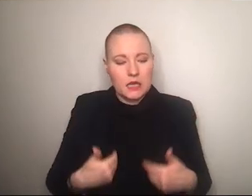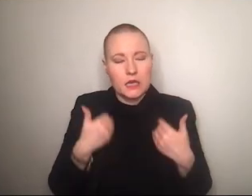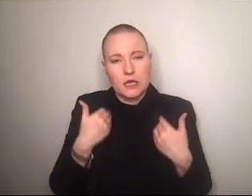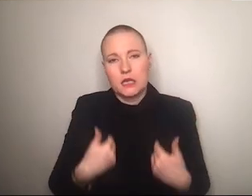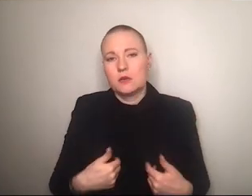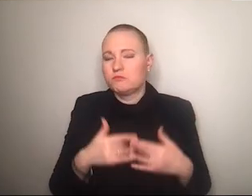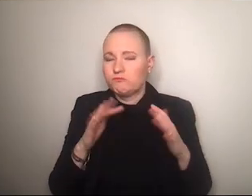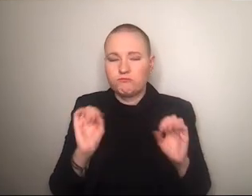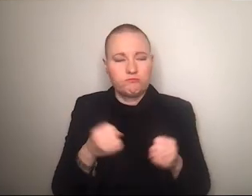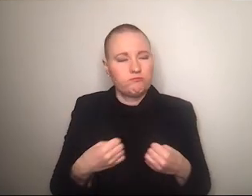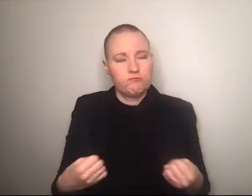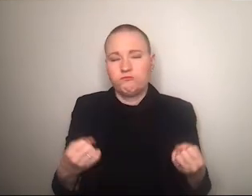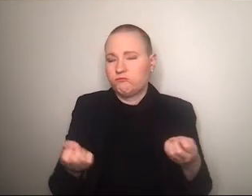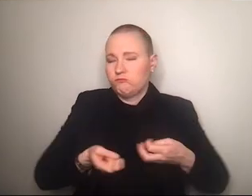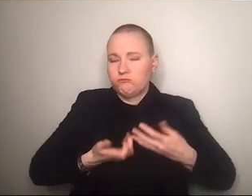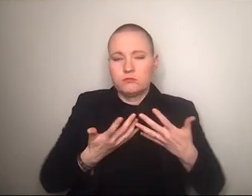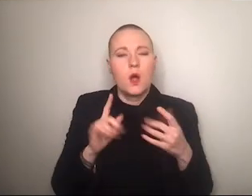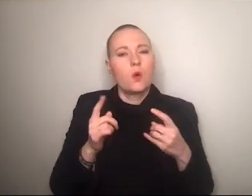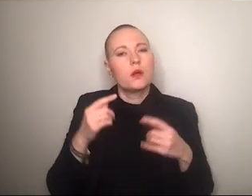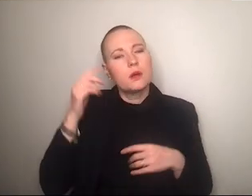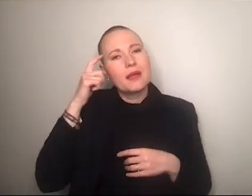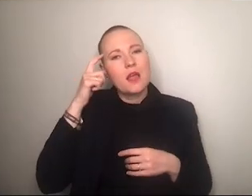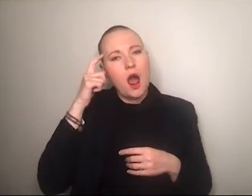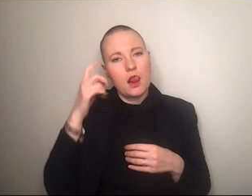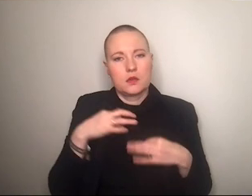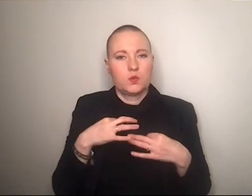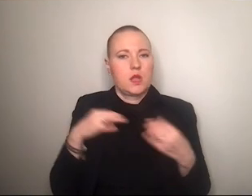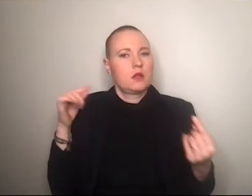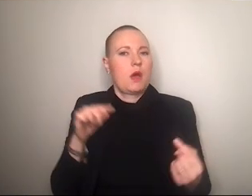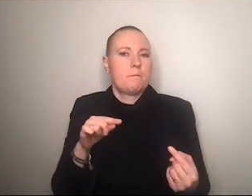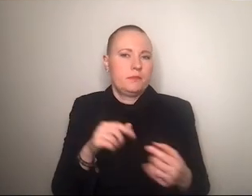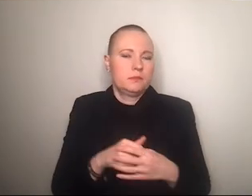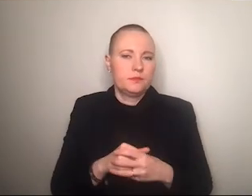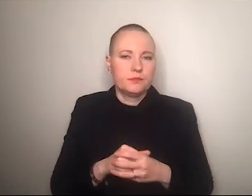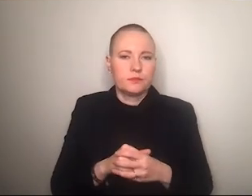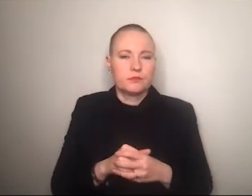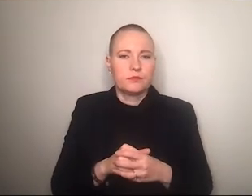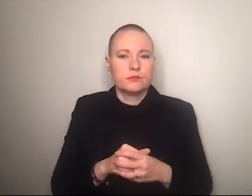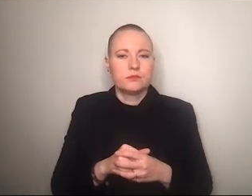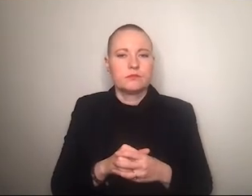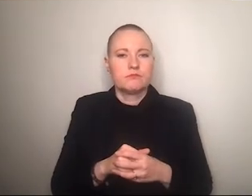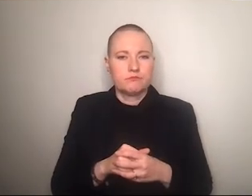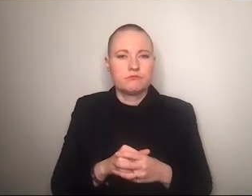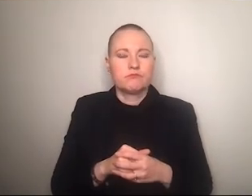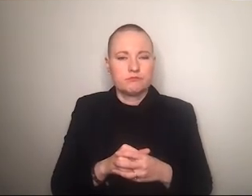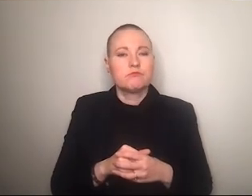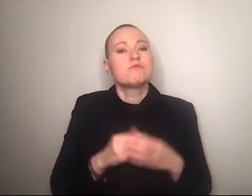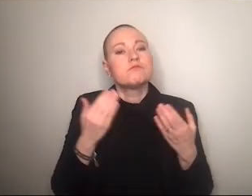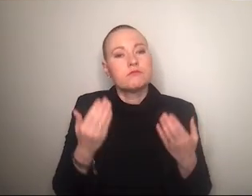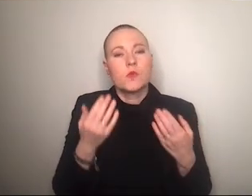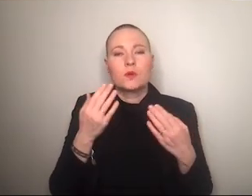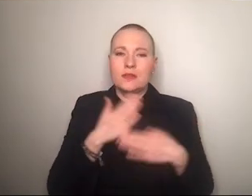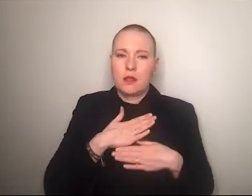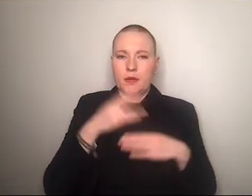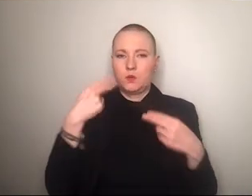ja auch der mentalen gesundheit zu sagen entgegenwirken würde und ein rückbesinn